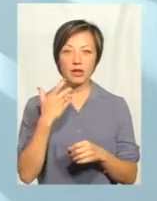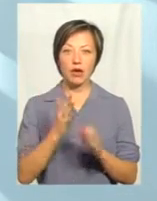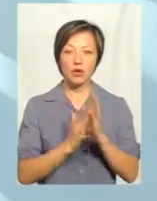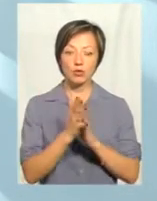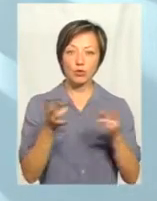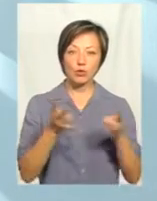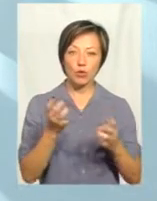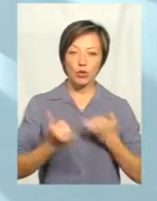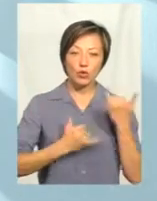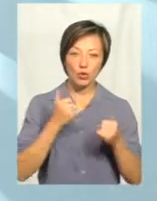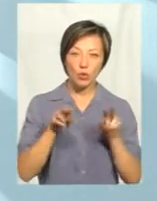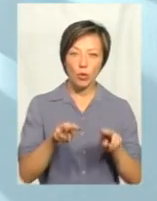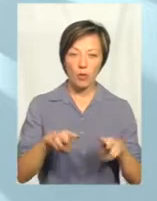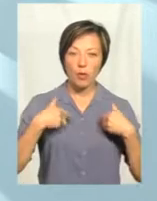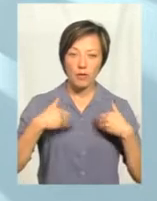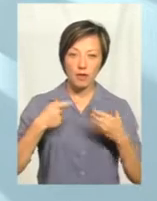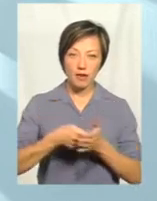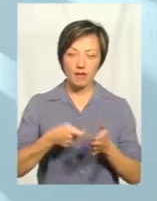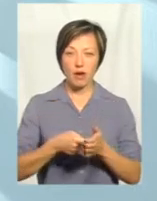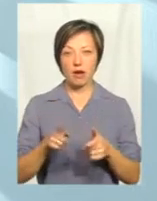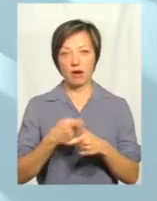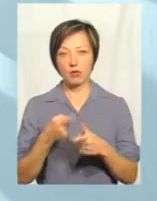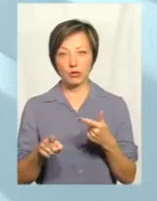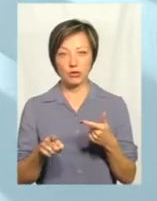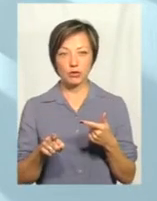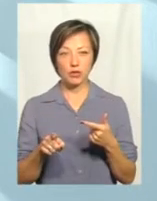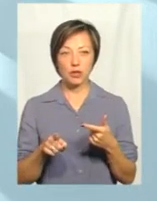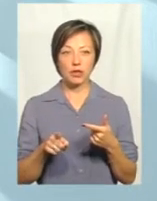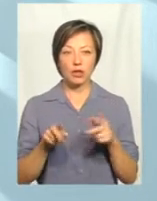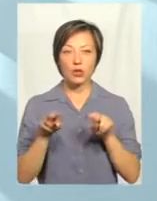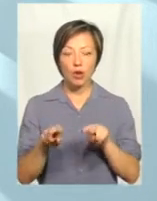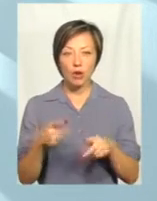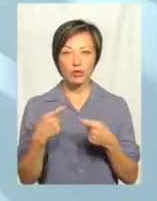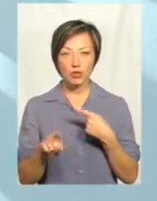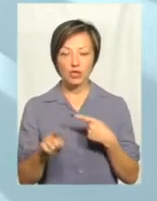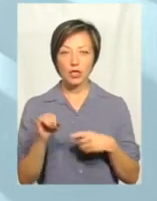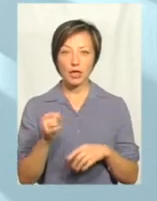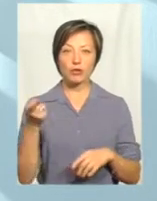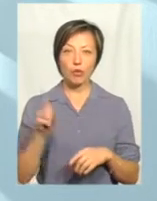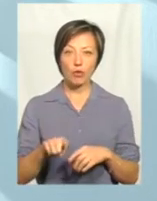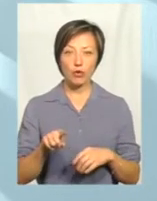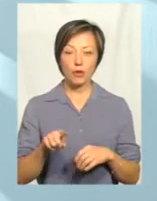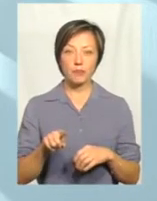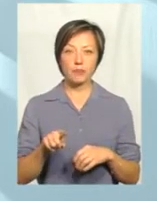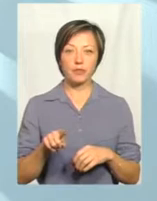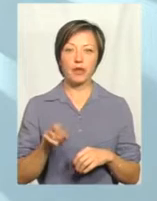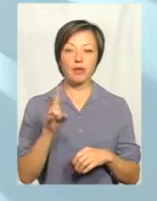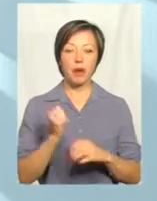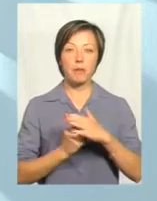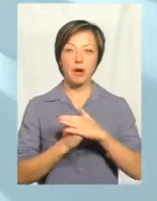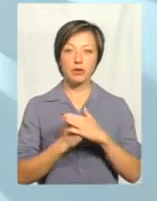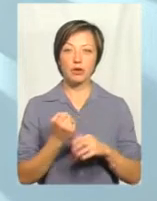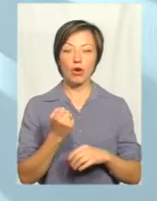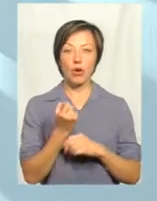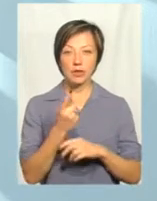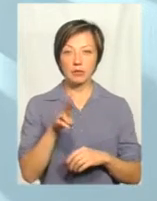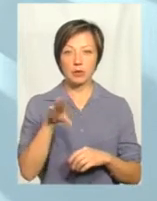потребує якогось добрива чи догляду іншого. І тому на базі 11-го